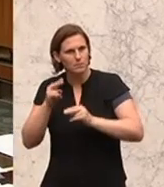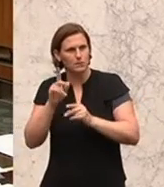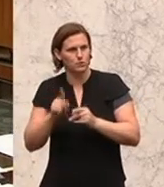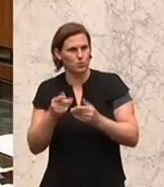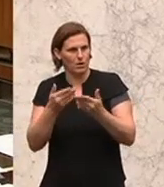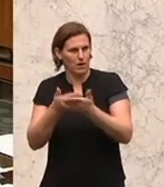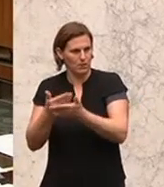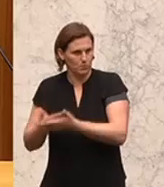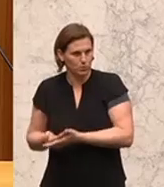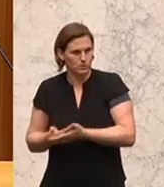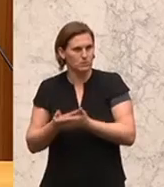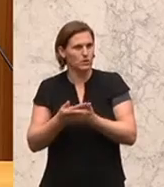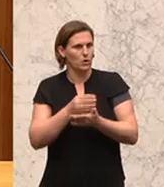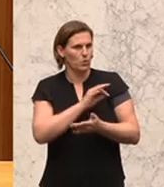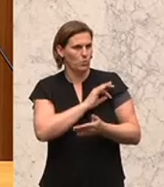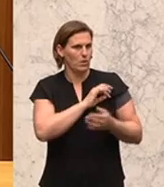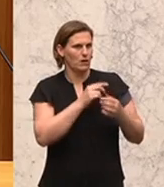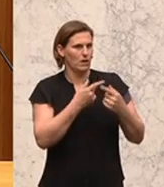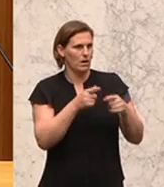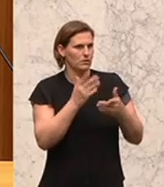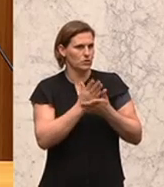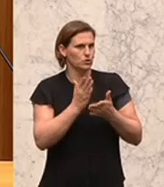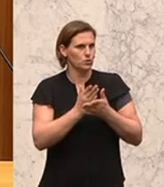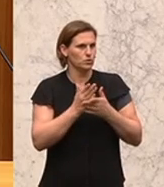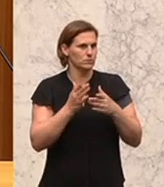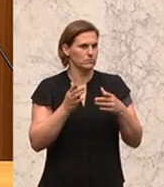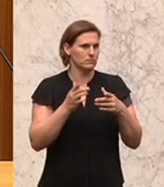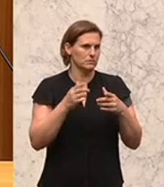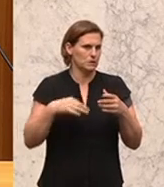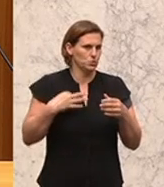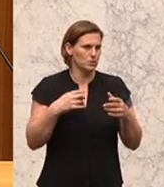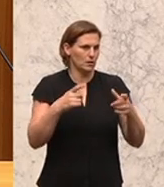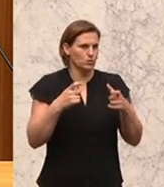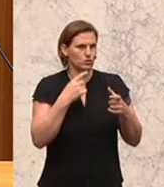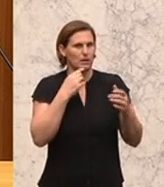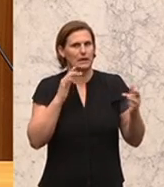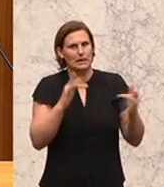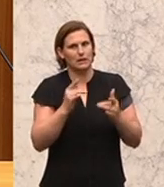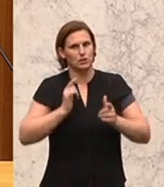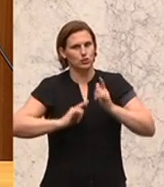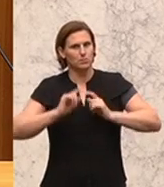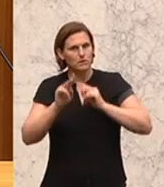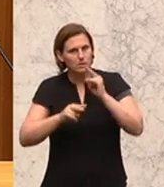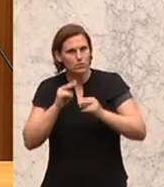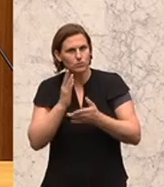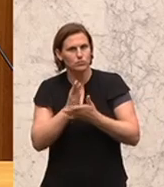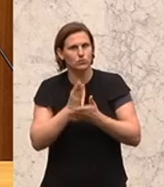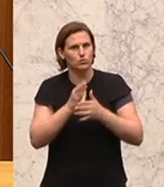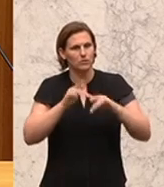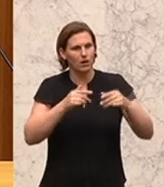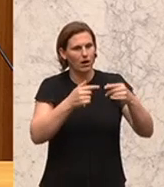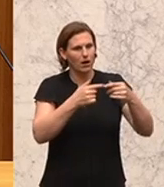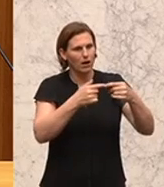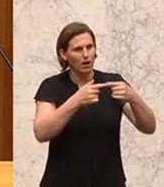Rasinger und Kollege Franz haben, glaube ich, im Gesundheitsausschuss dagegen gesprochen und haben gemeint, die Schmerzbehandlung sei in den jeweiligen